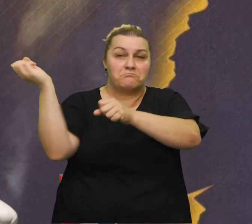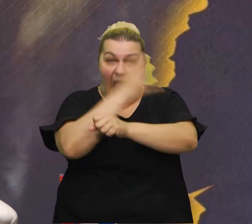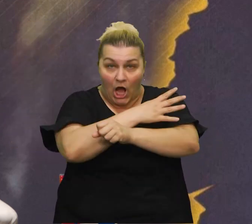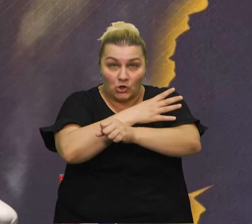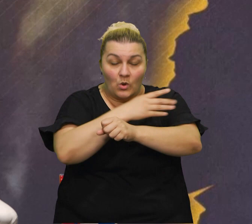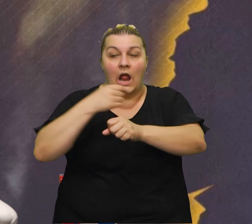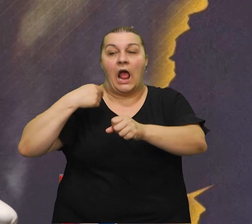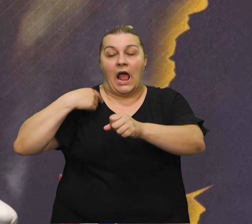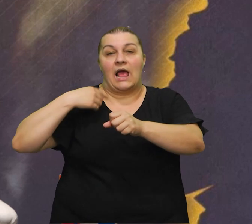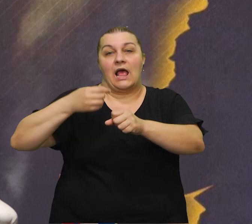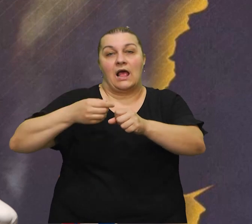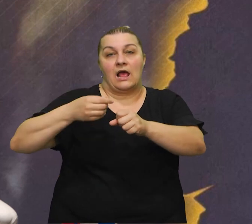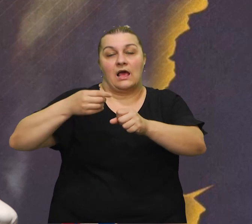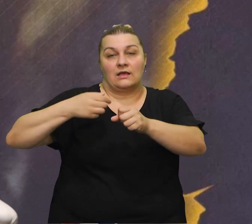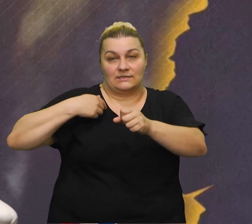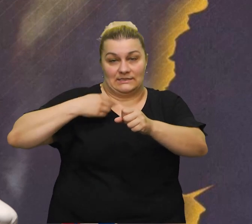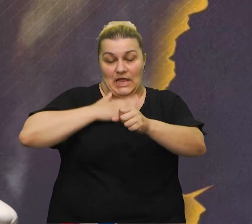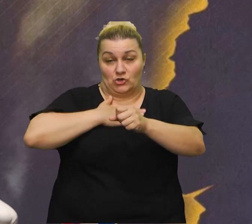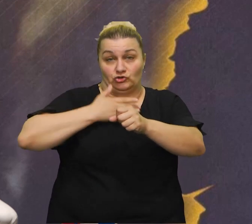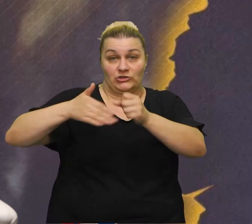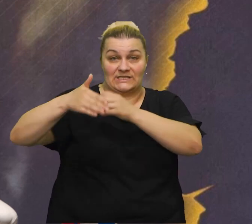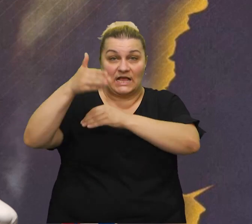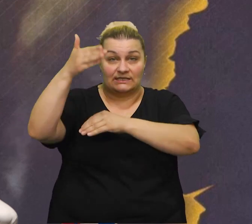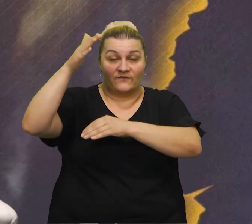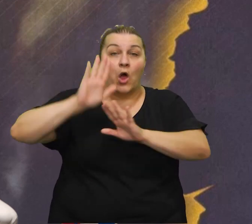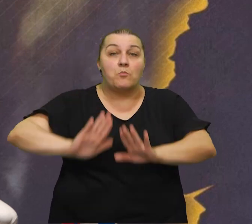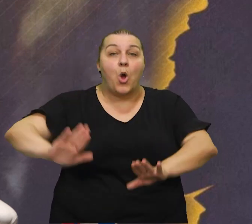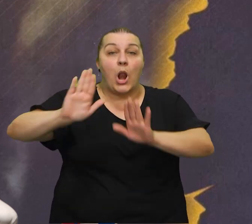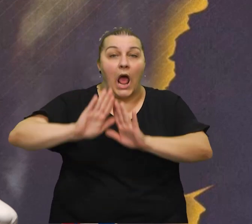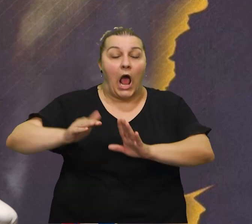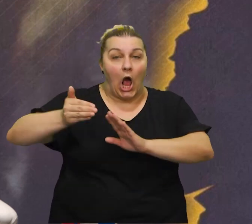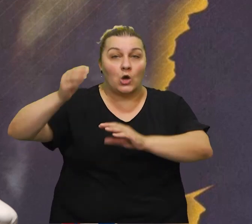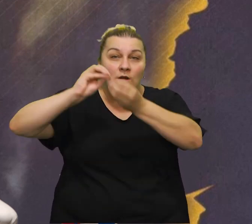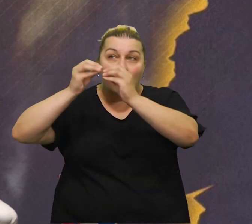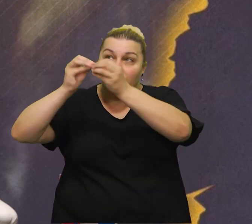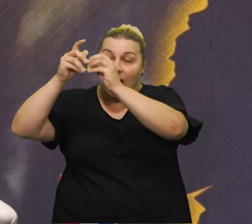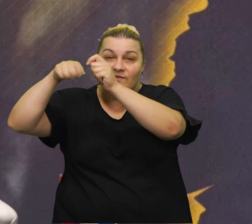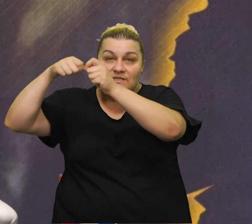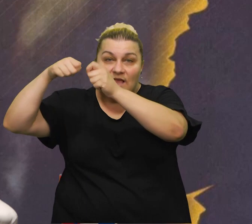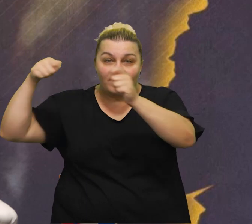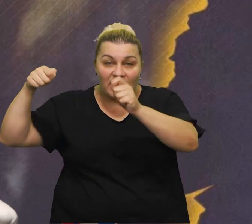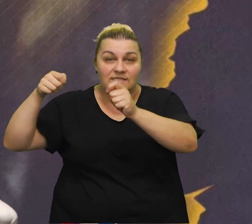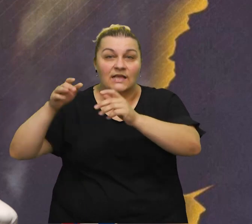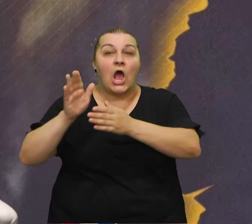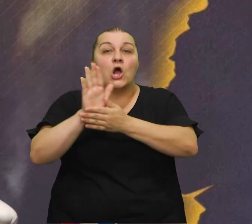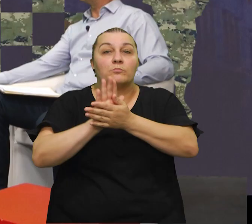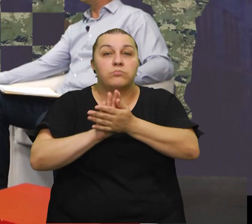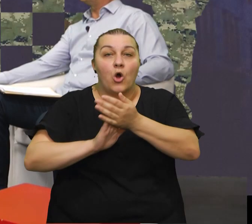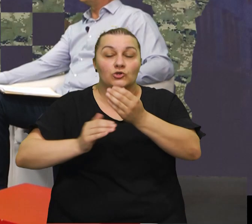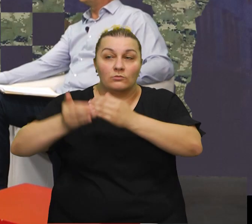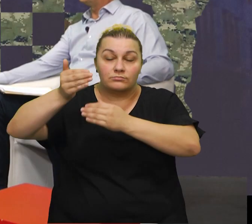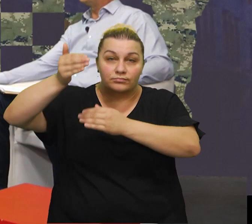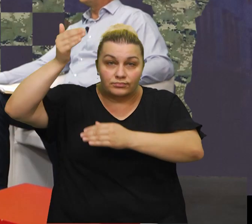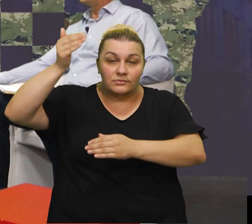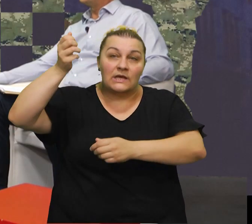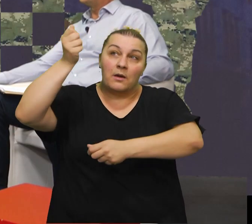kad sam ja stavljati u zastavu kad sam polako ja njoznam sve sad to namistio a dolje kreš je lijepo i ja